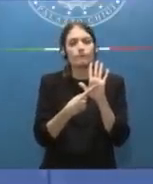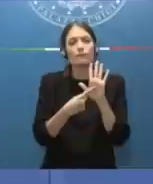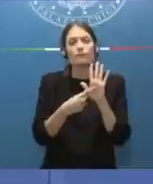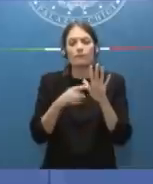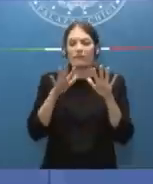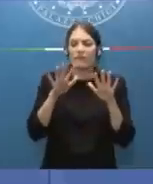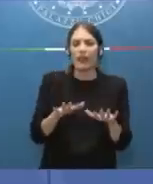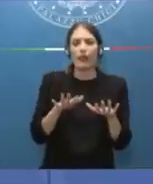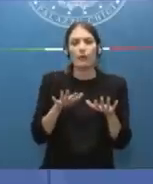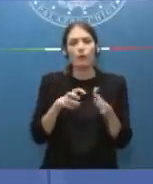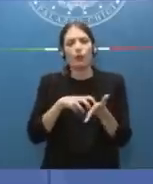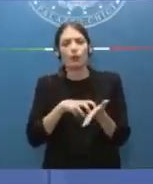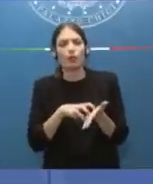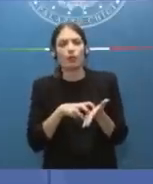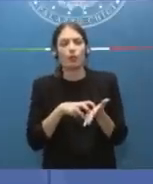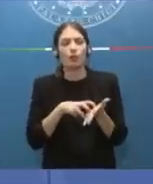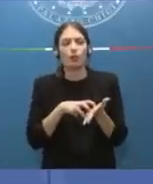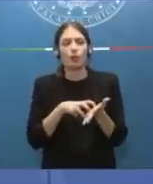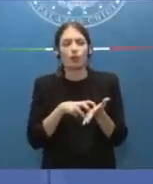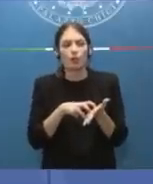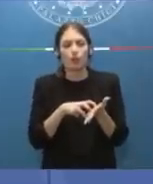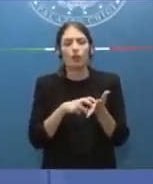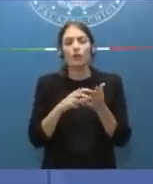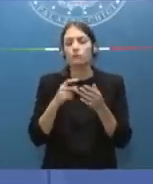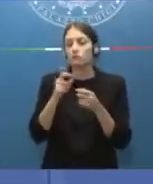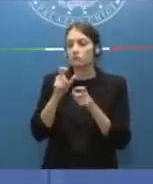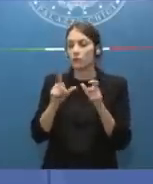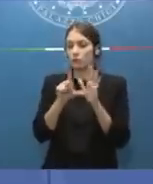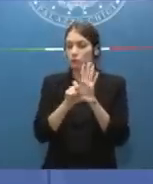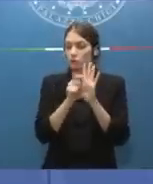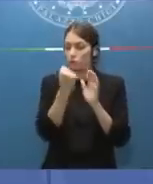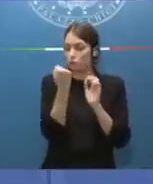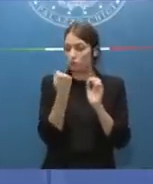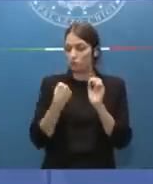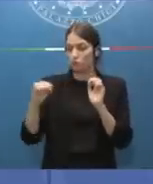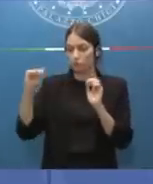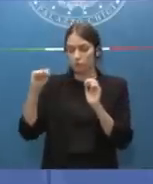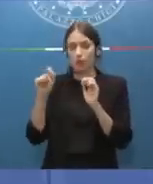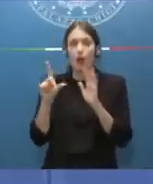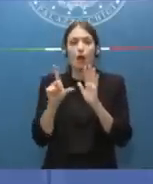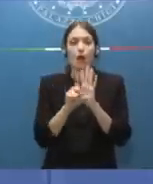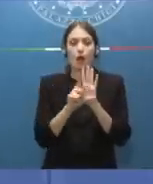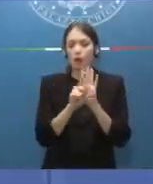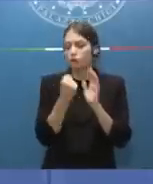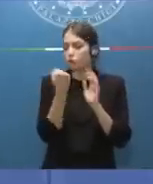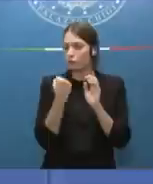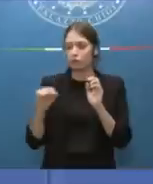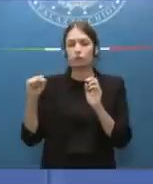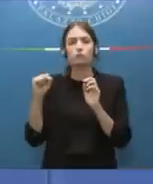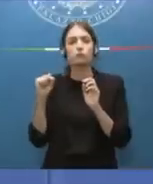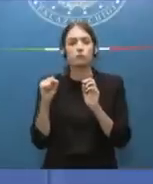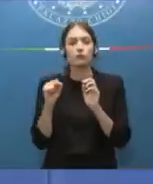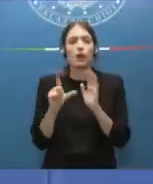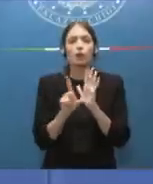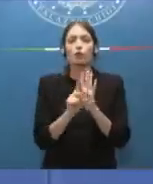fermo di fronte alla violazione reiterata delle leggi di fronte all'illegalità e anche